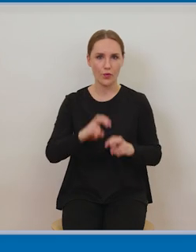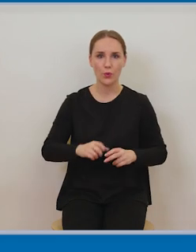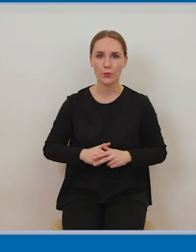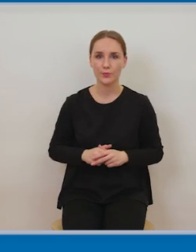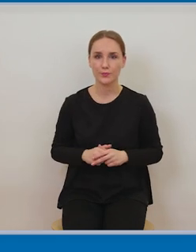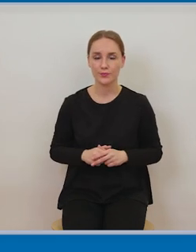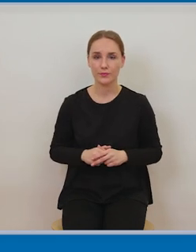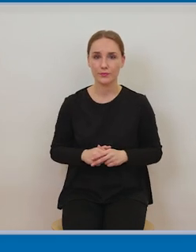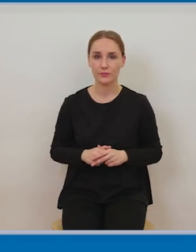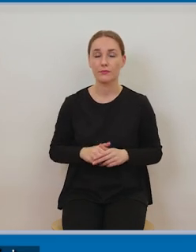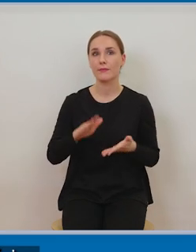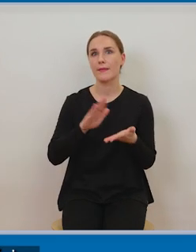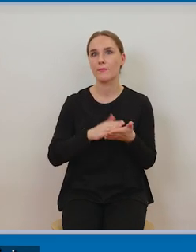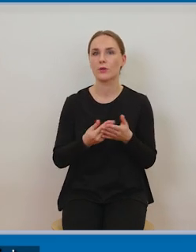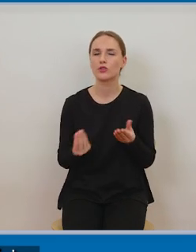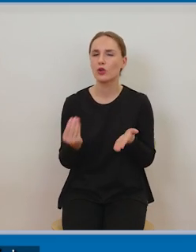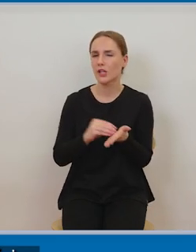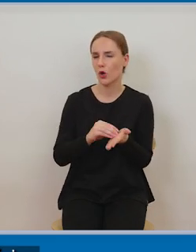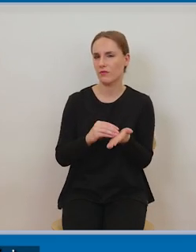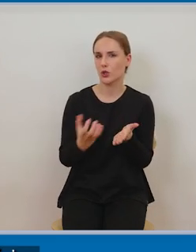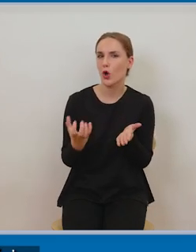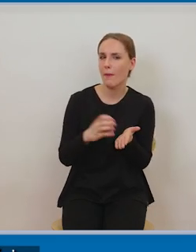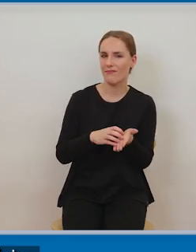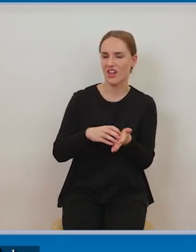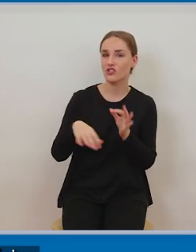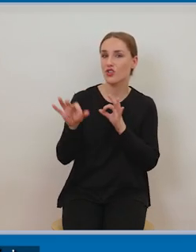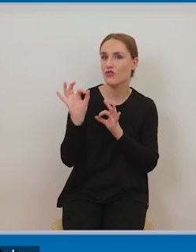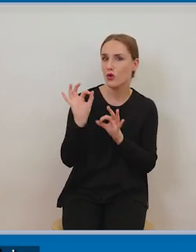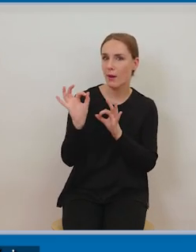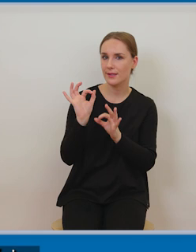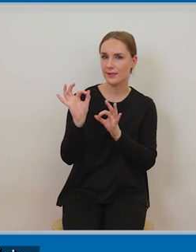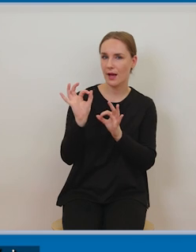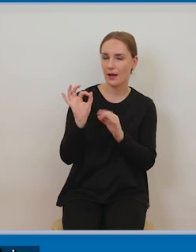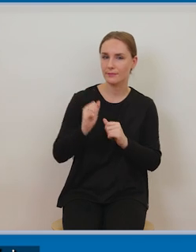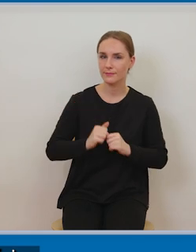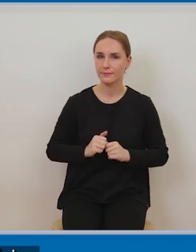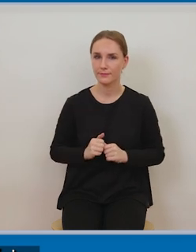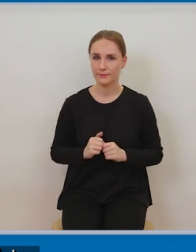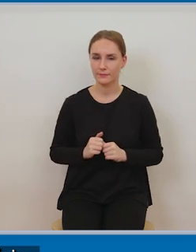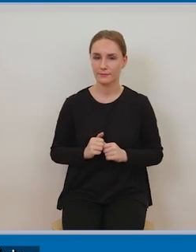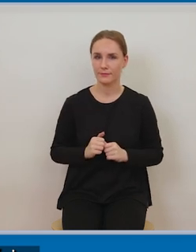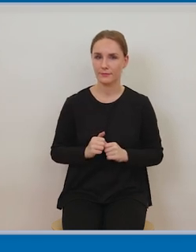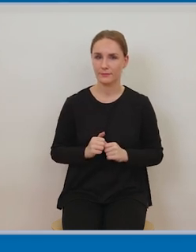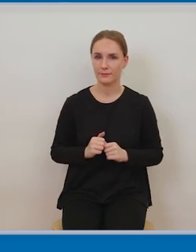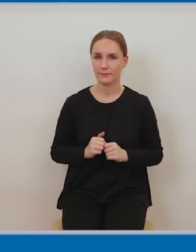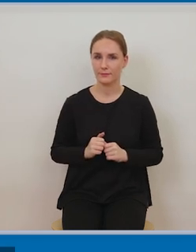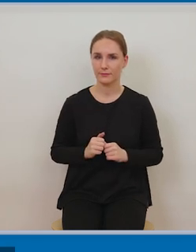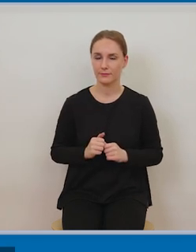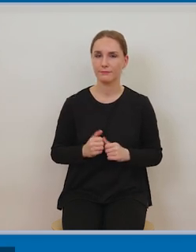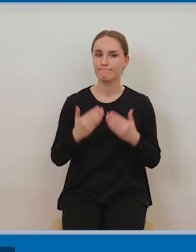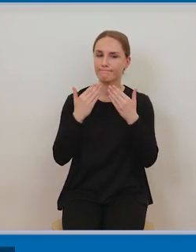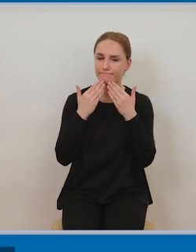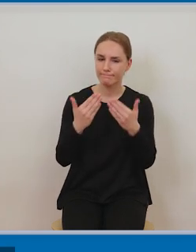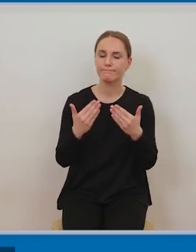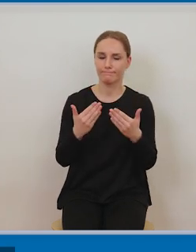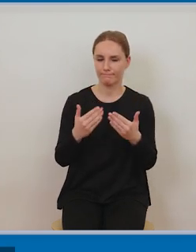one ani nie są możliwe do percepcji przez osobę z niepełnosprawnością, ani nie są na tym etapie na przykład nauczania, na tym